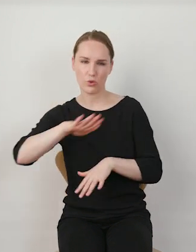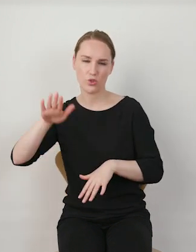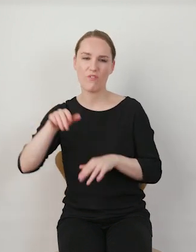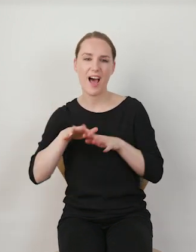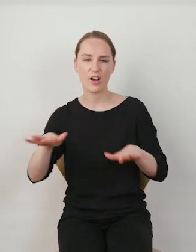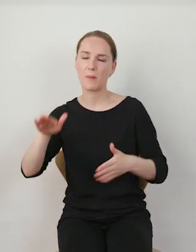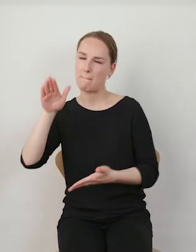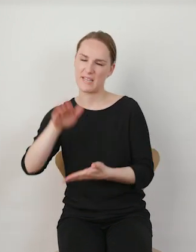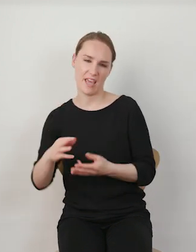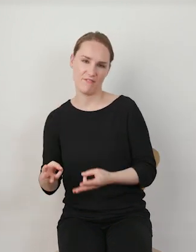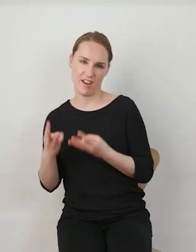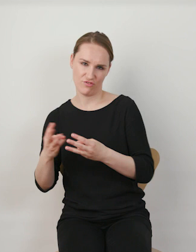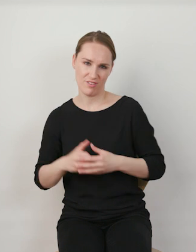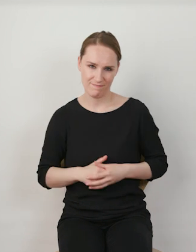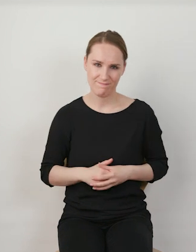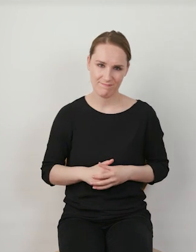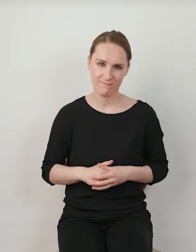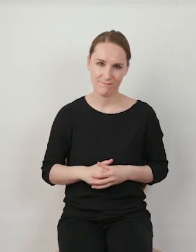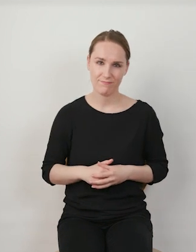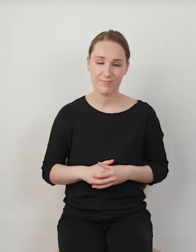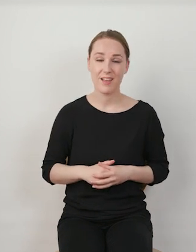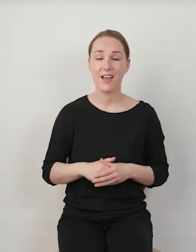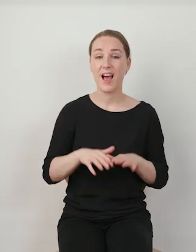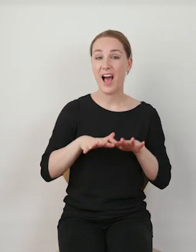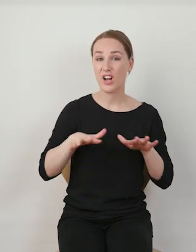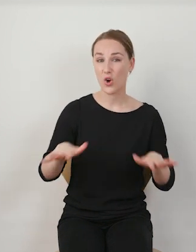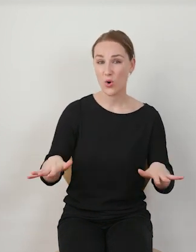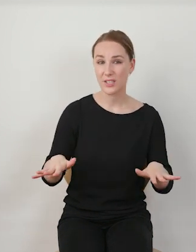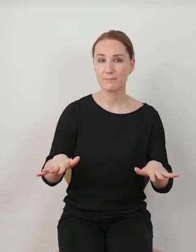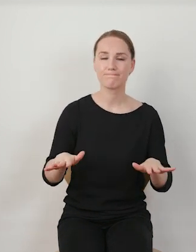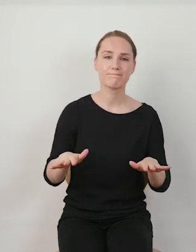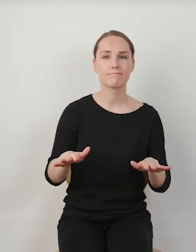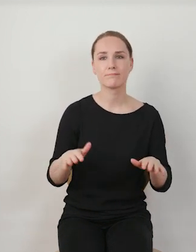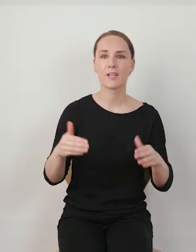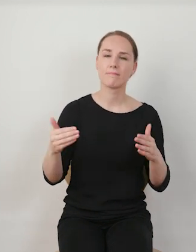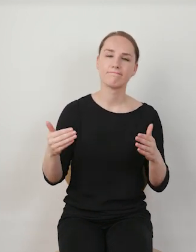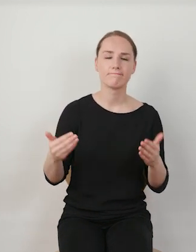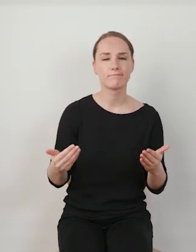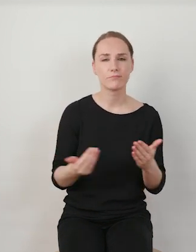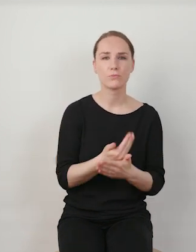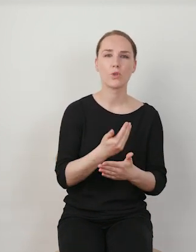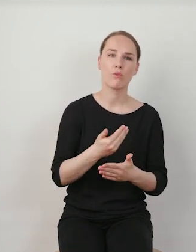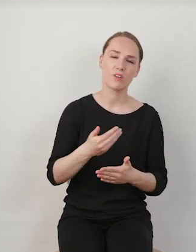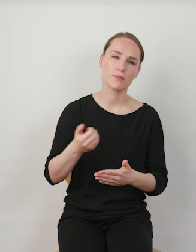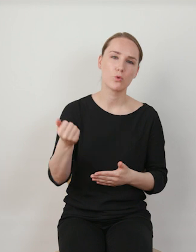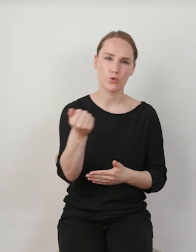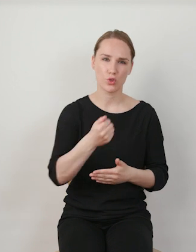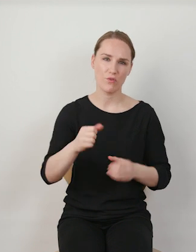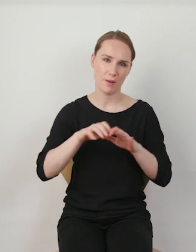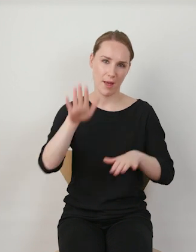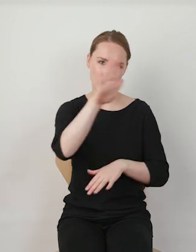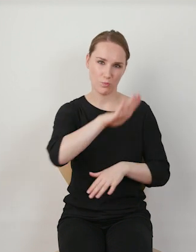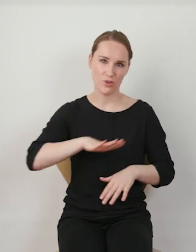o takie kulturoznawcze podejście, dlatego, że ten algorytm stał się po prostu kolejnym użytkownikiem świata mediów